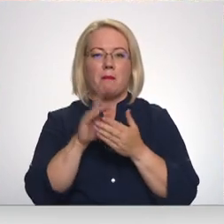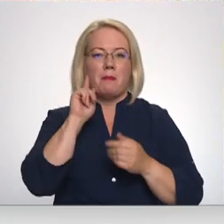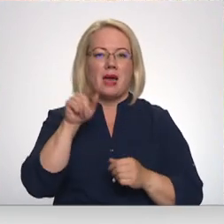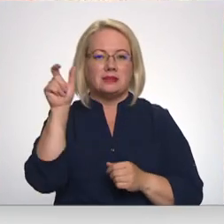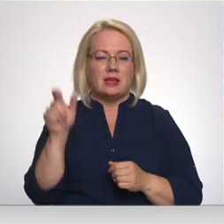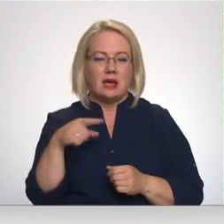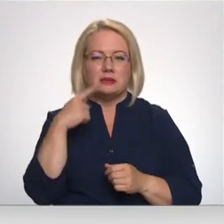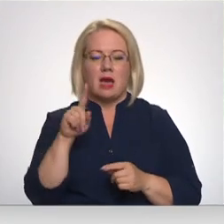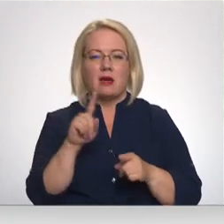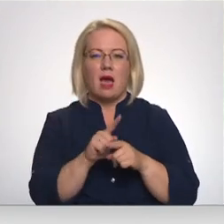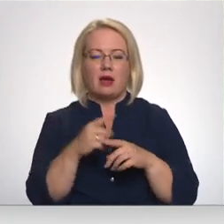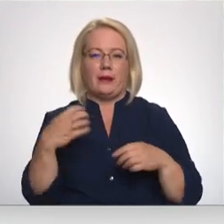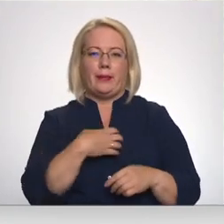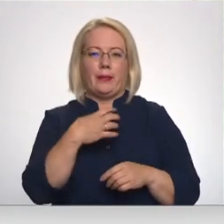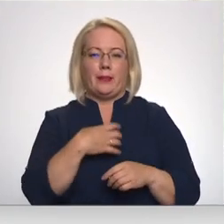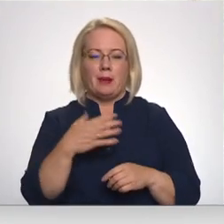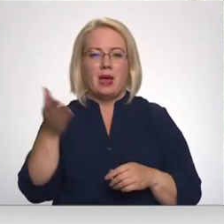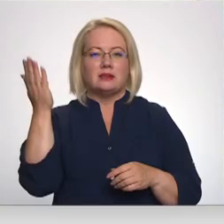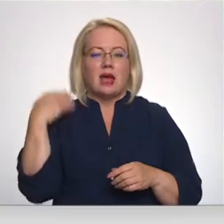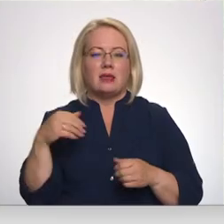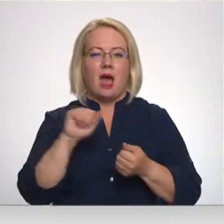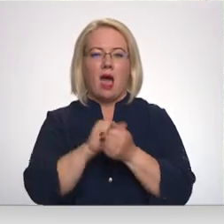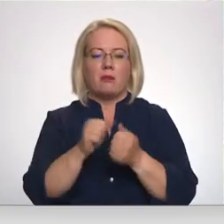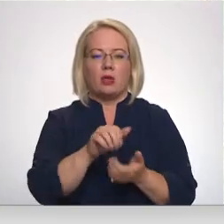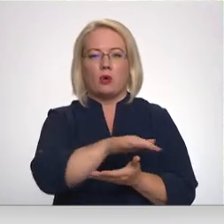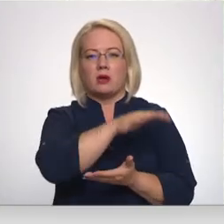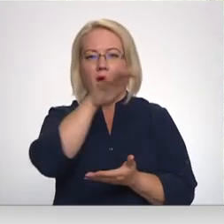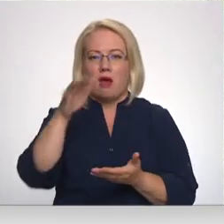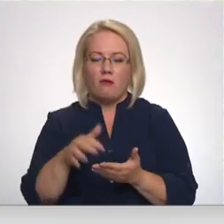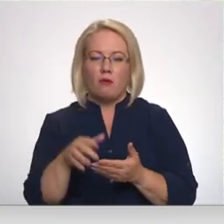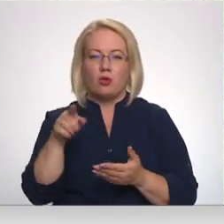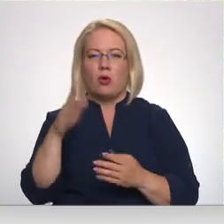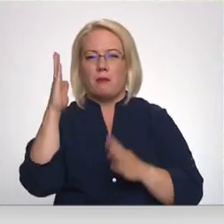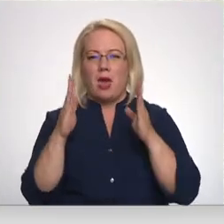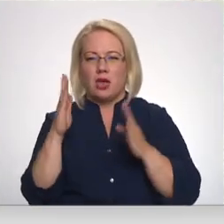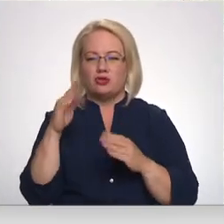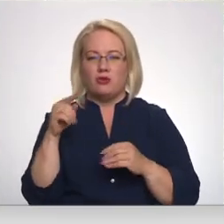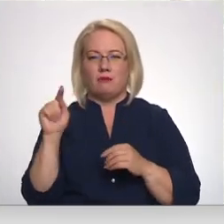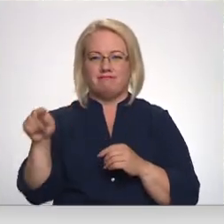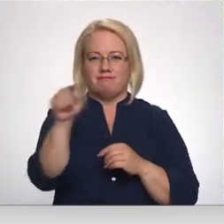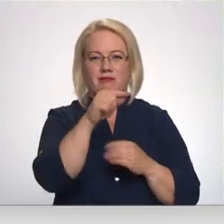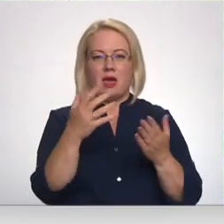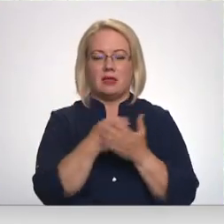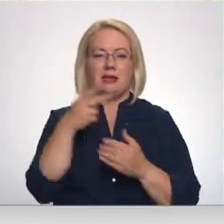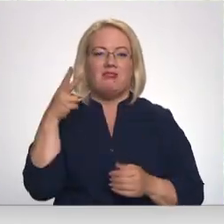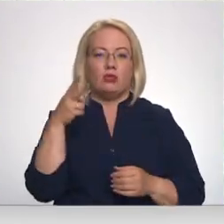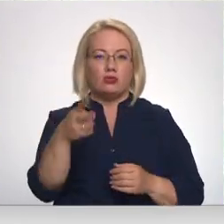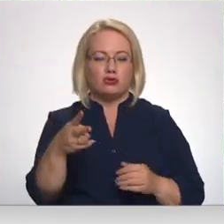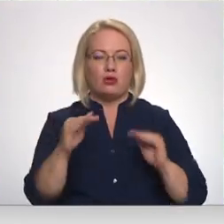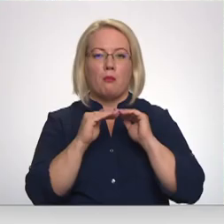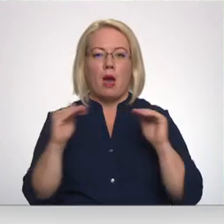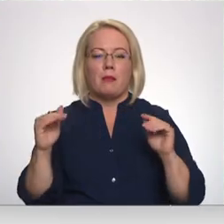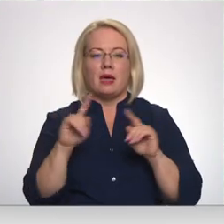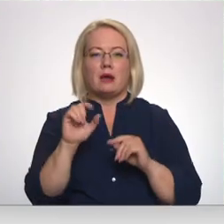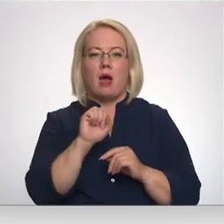izbraukātajiem seno akmeņu krāvumiem, kuri līdz šim meža neskartajās vietās atrasti ap divi tūkstoši un tie visi pamatā atrodas